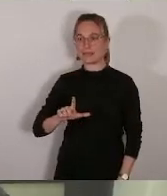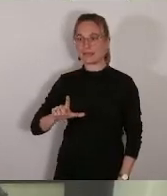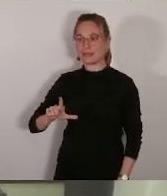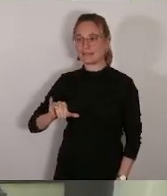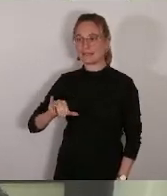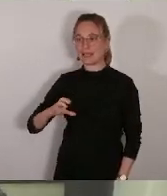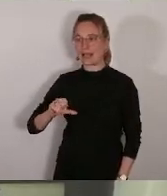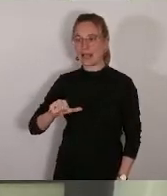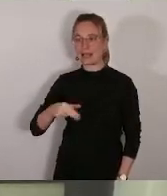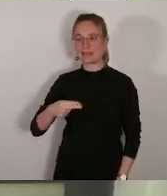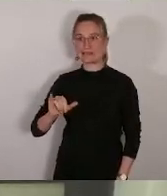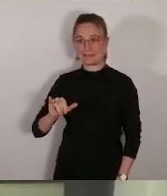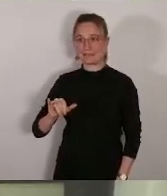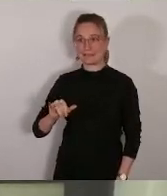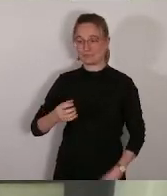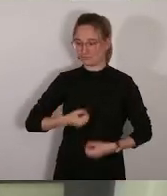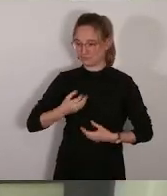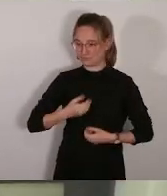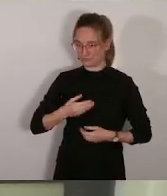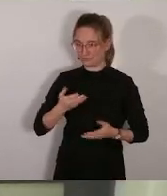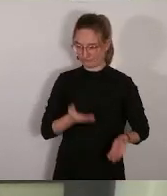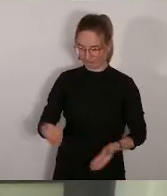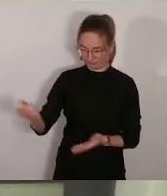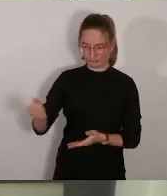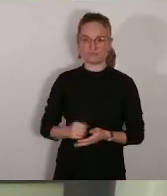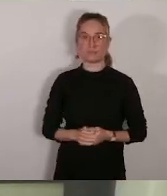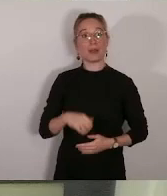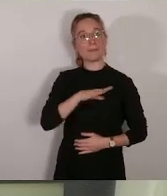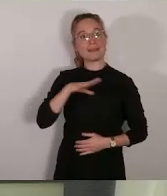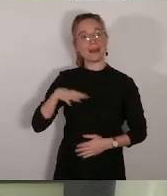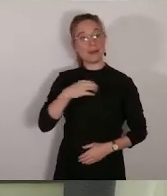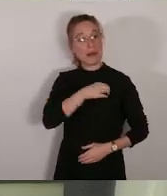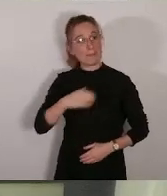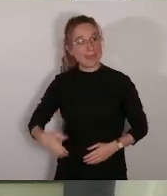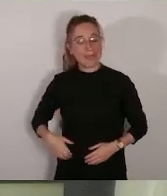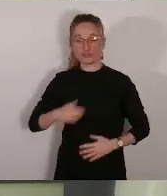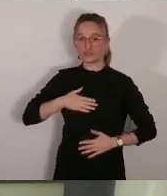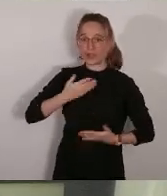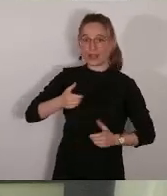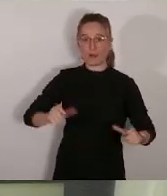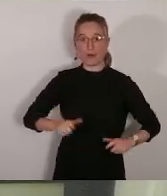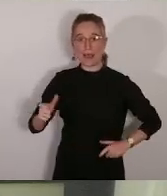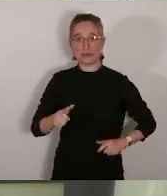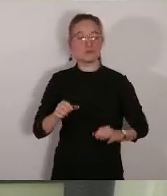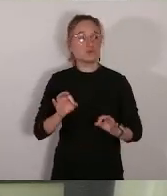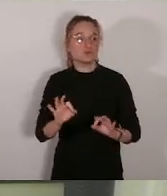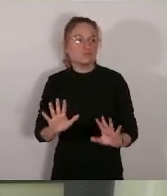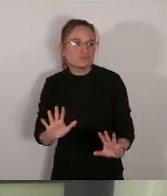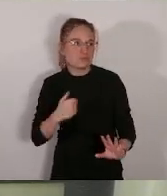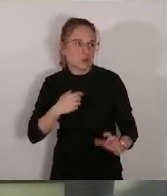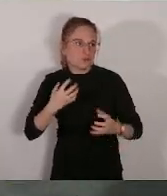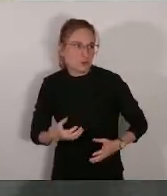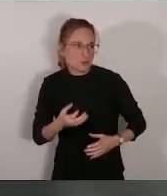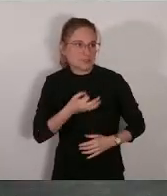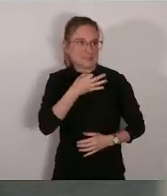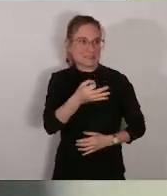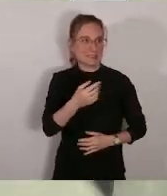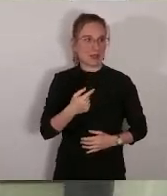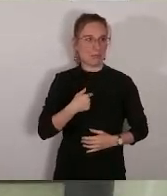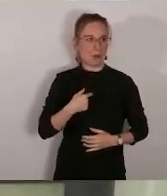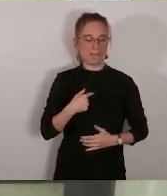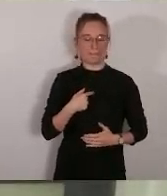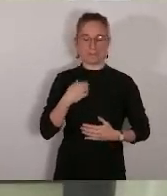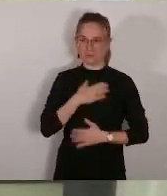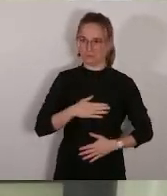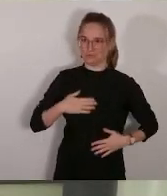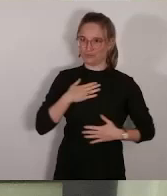Madame la maire, chers collègues, juste une 30 secondes pour me féliciter de voir vivre les voeux des ateliers SICA